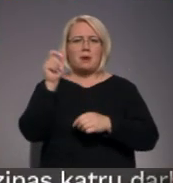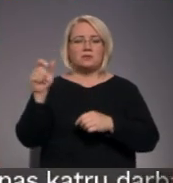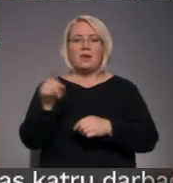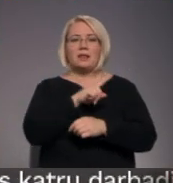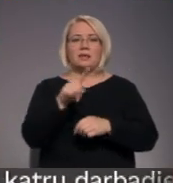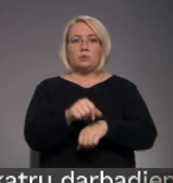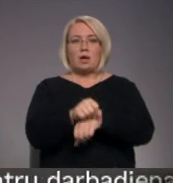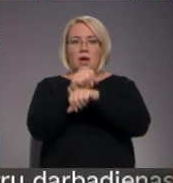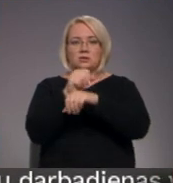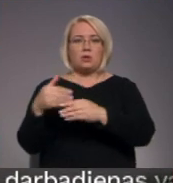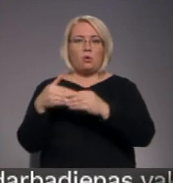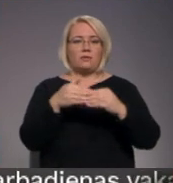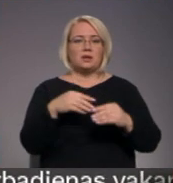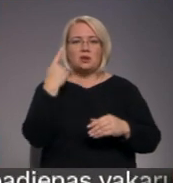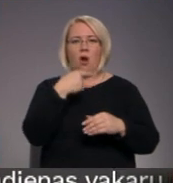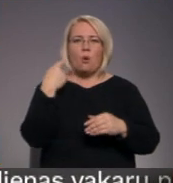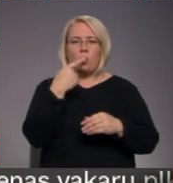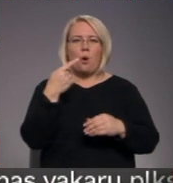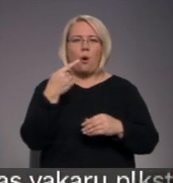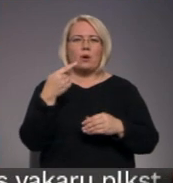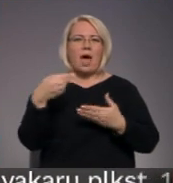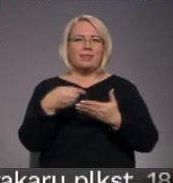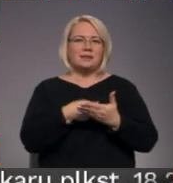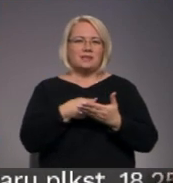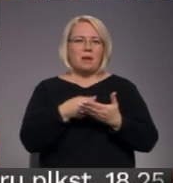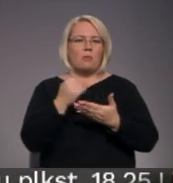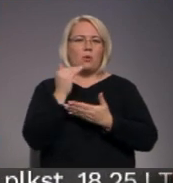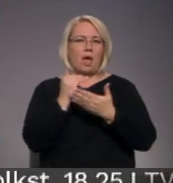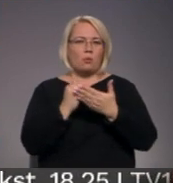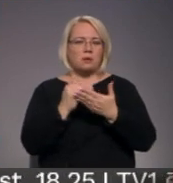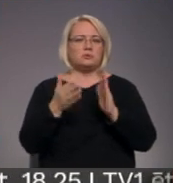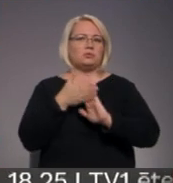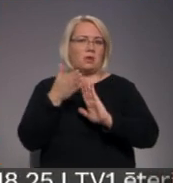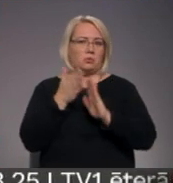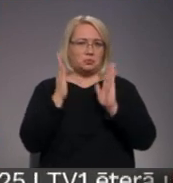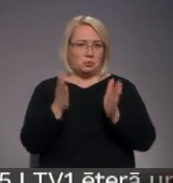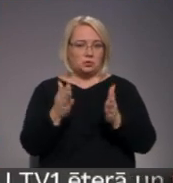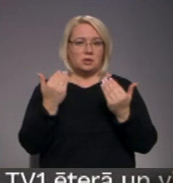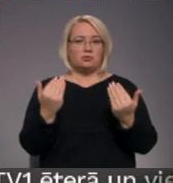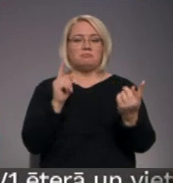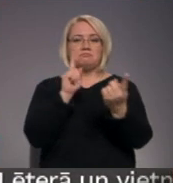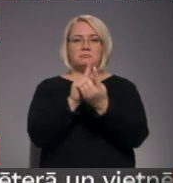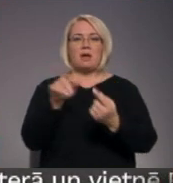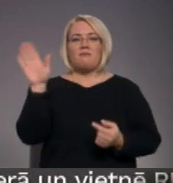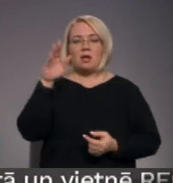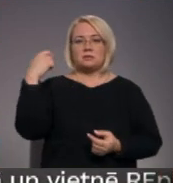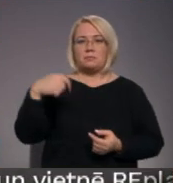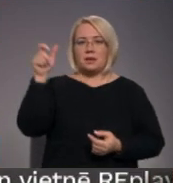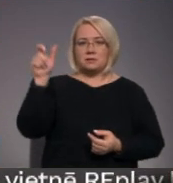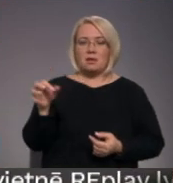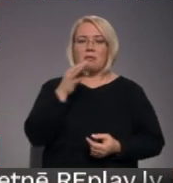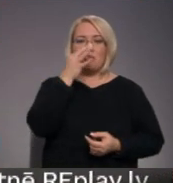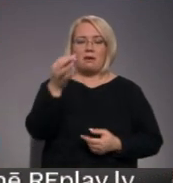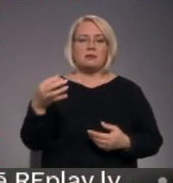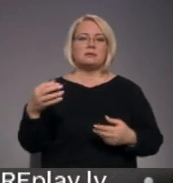protestu akcijai novedušais autorātlīdzību regulējums tiks uzlabots. Tā šodien pēc tikšanās ar valsts prezidentu Egielu Levitu pavēstīja premjeras